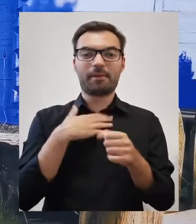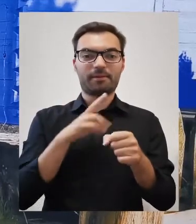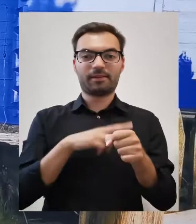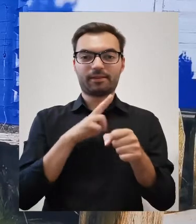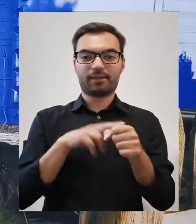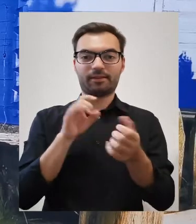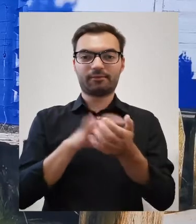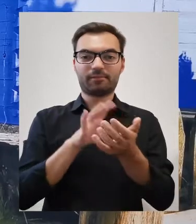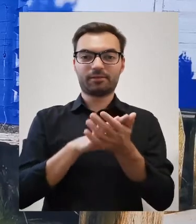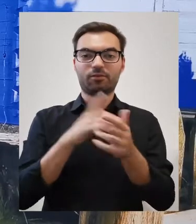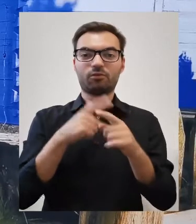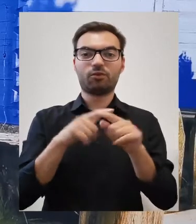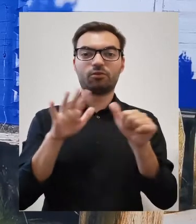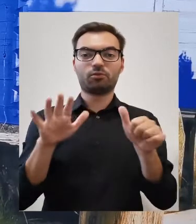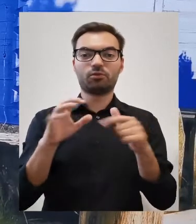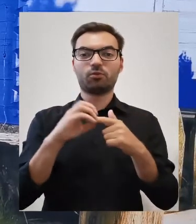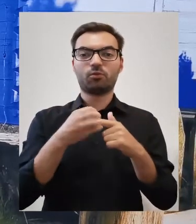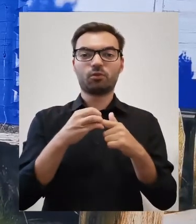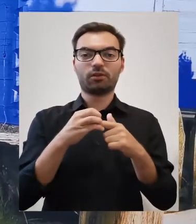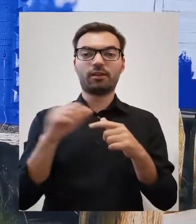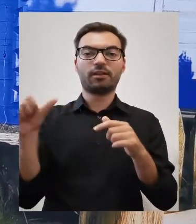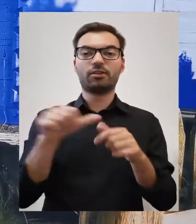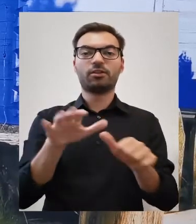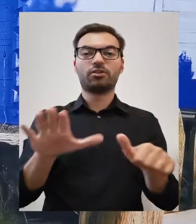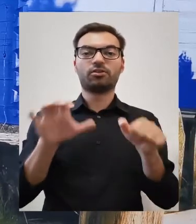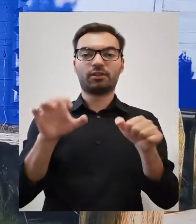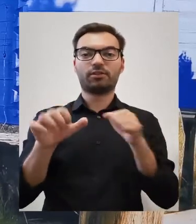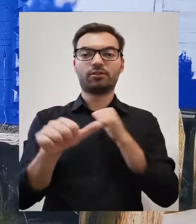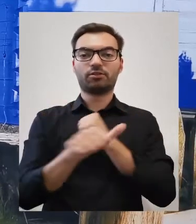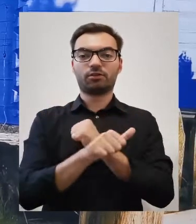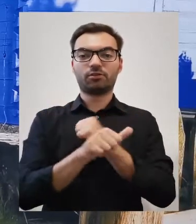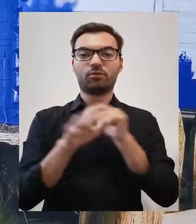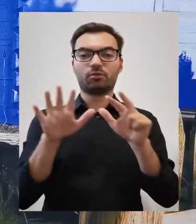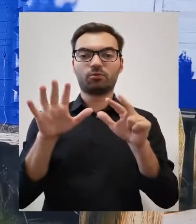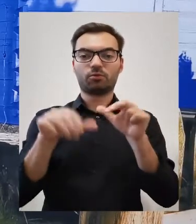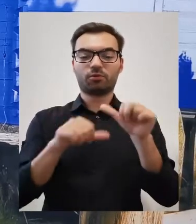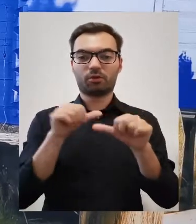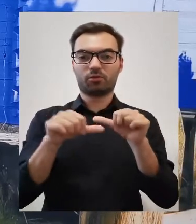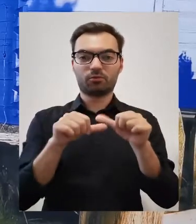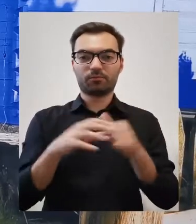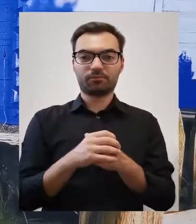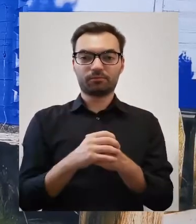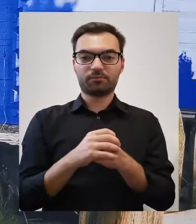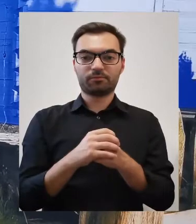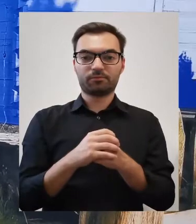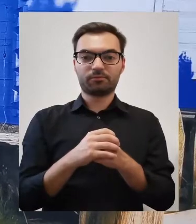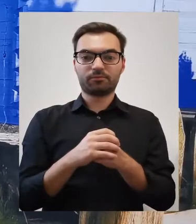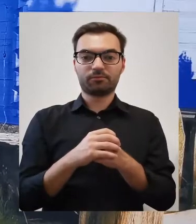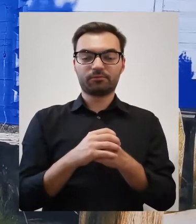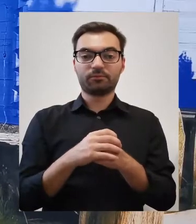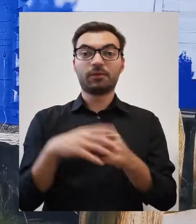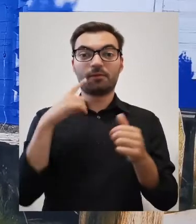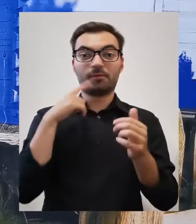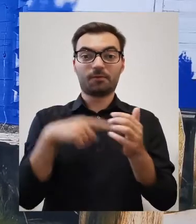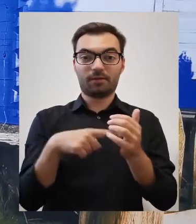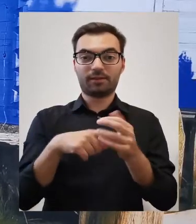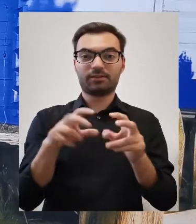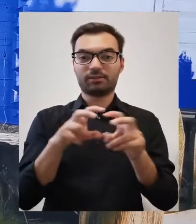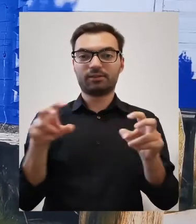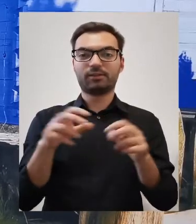mam tutaj datę wypisaną. 26 grudnia 1668 roku się to wydarzyło.